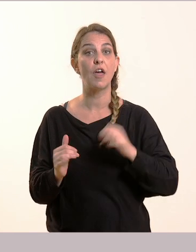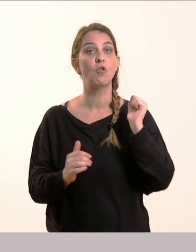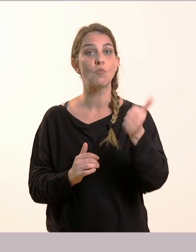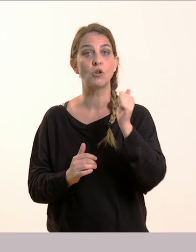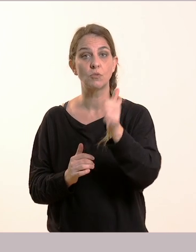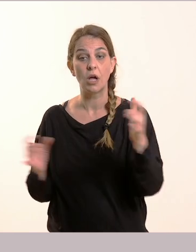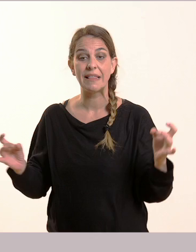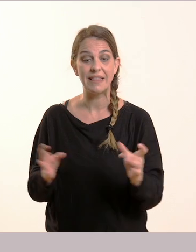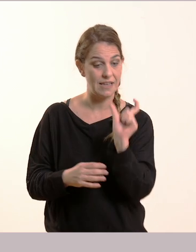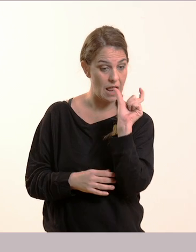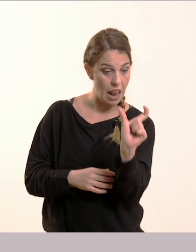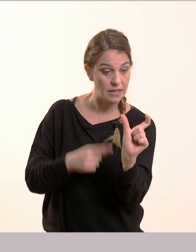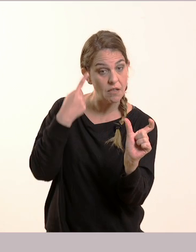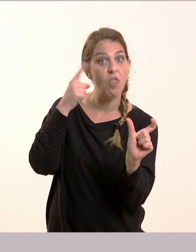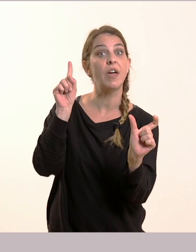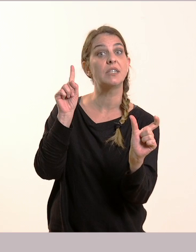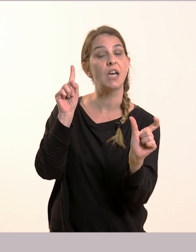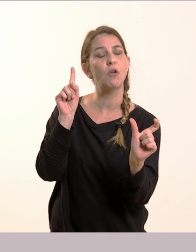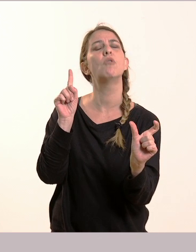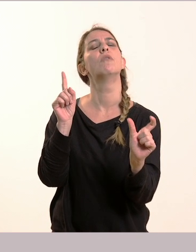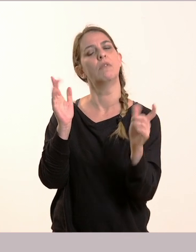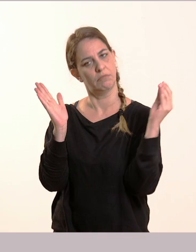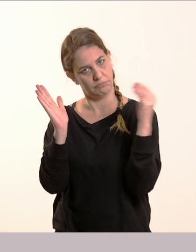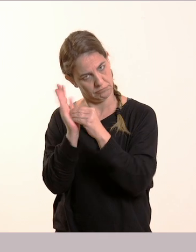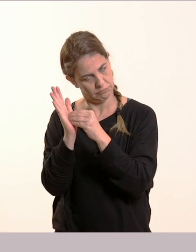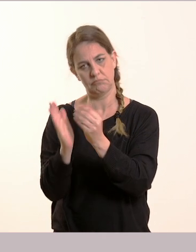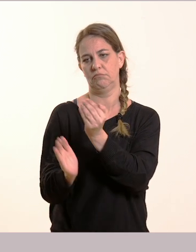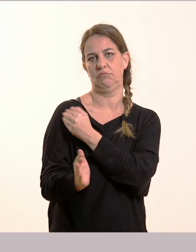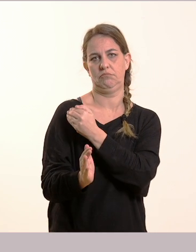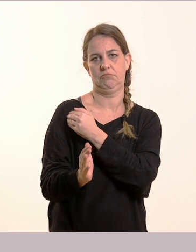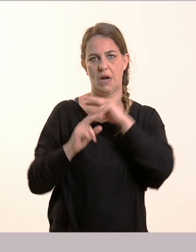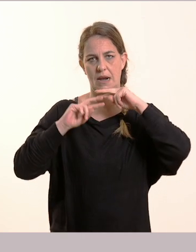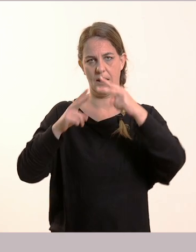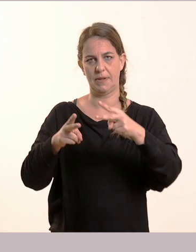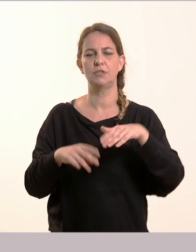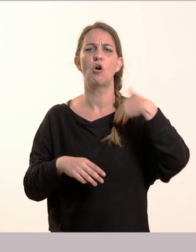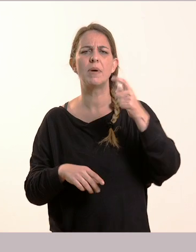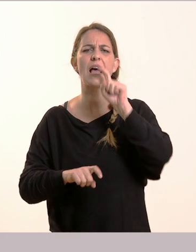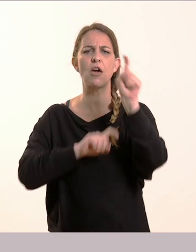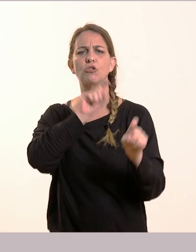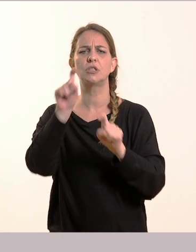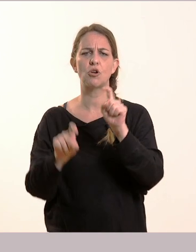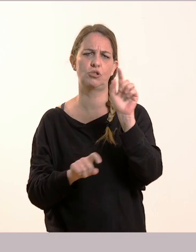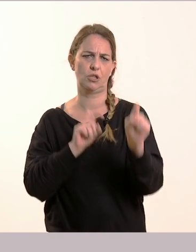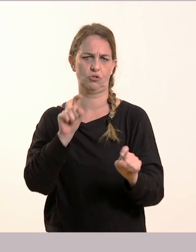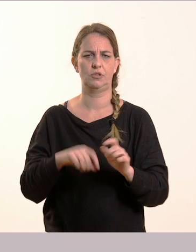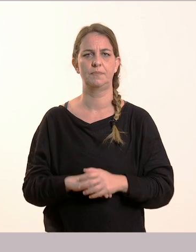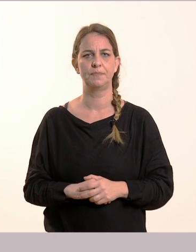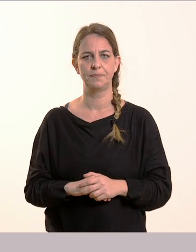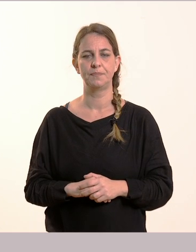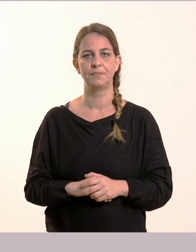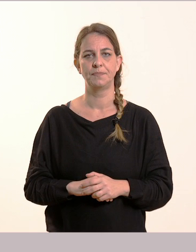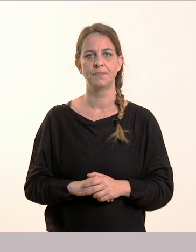άγνωστη λεξούλα να την μπούμε, να την εξηγήσουμε τι σημαίνει. Και μετά θα κάνουμε τις ερωτήσεις που έχει το βιβλίο μας. Εντάξει! Λοιπόν,